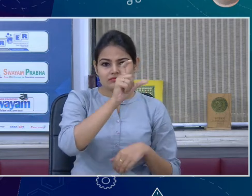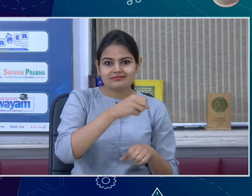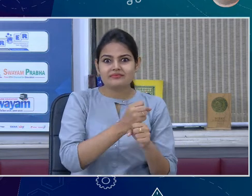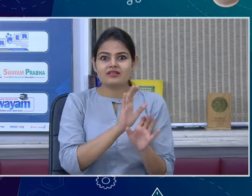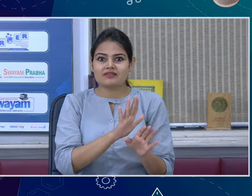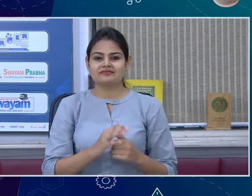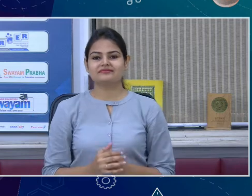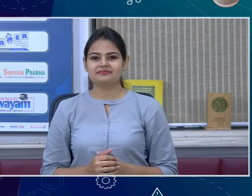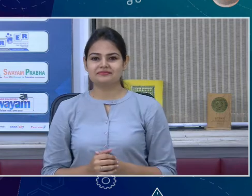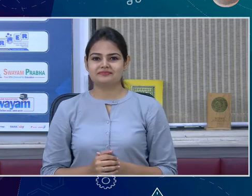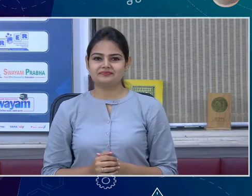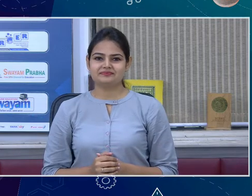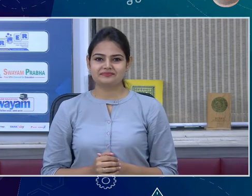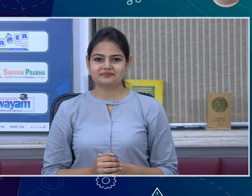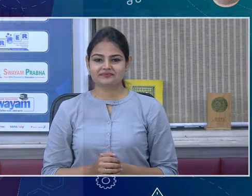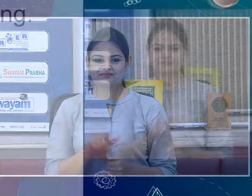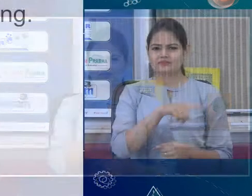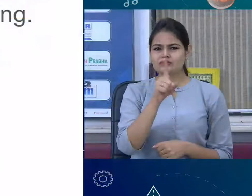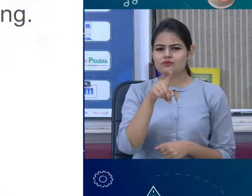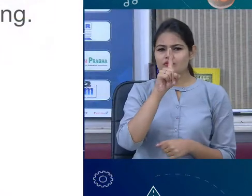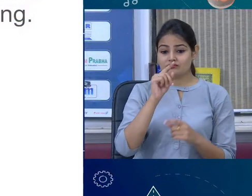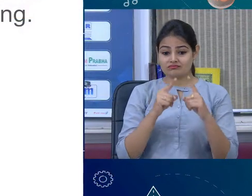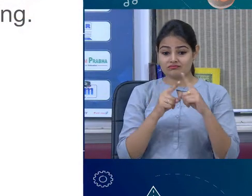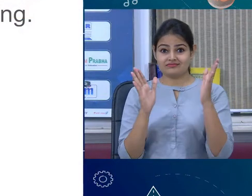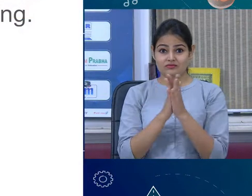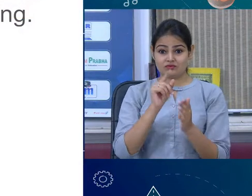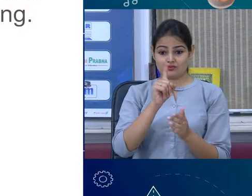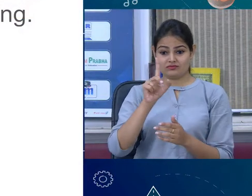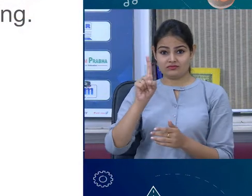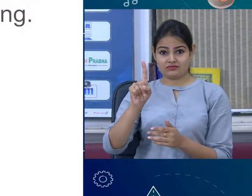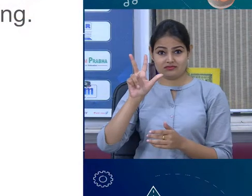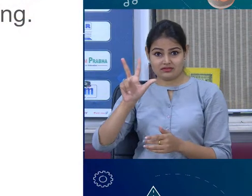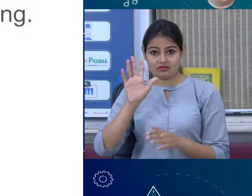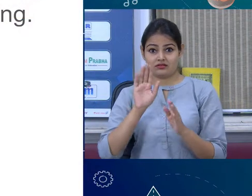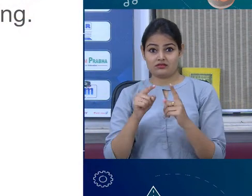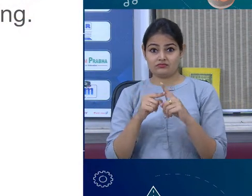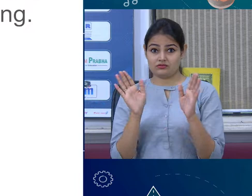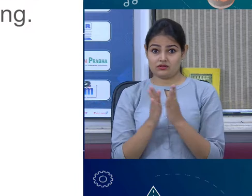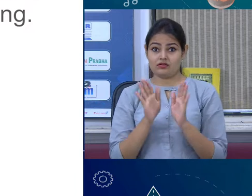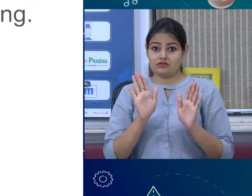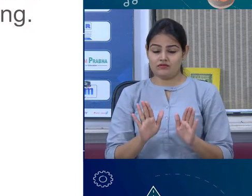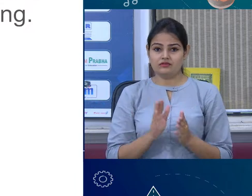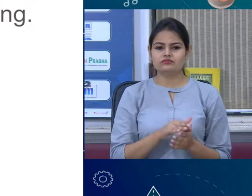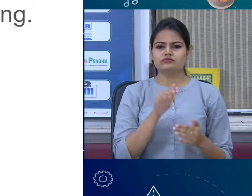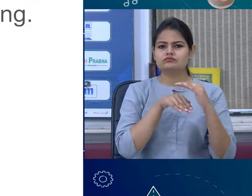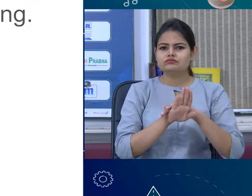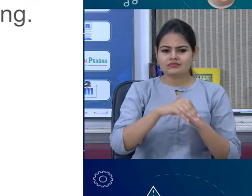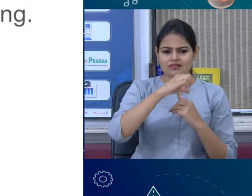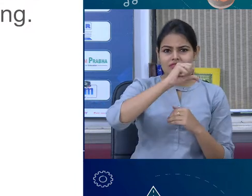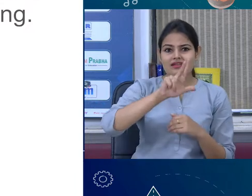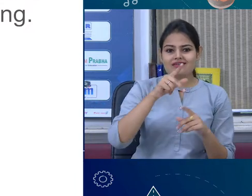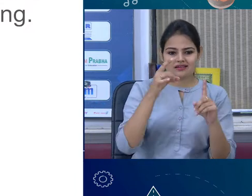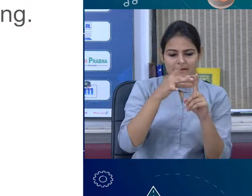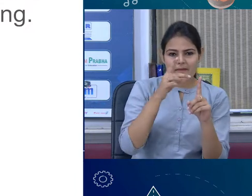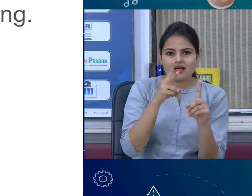of this 190 out of 118 elements there are 92 metals and we have got 20 non